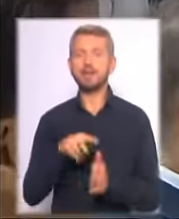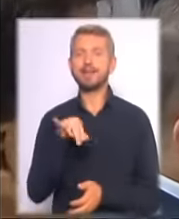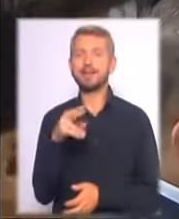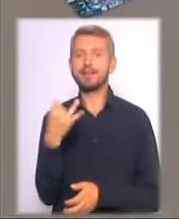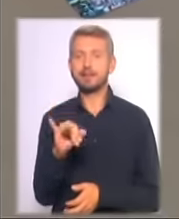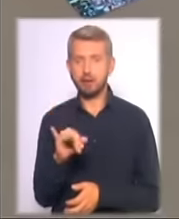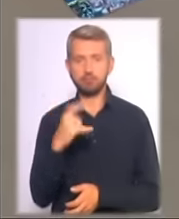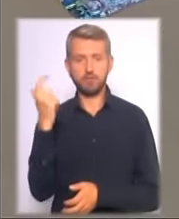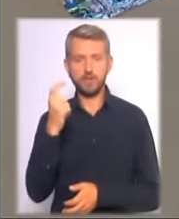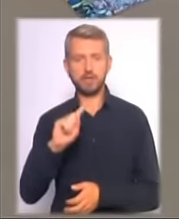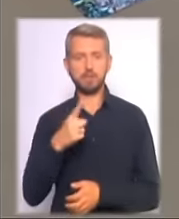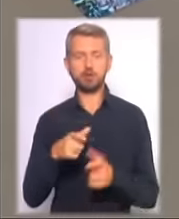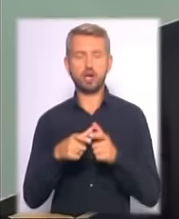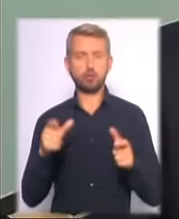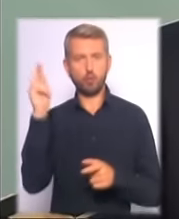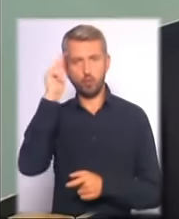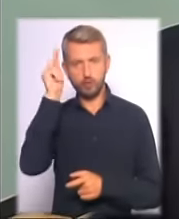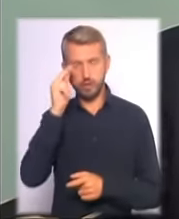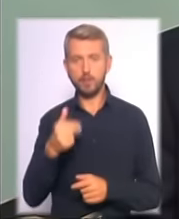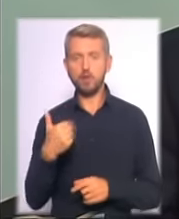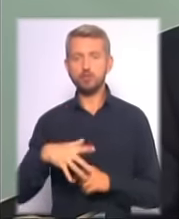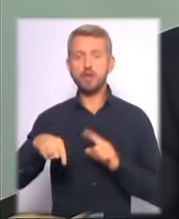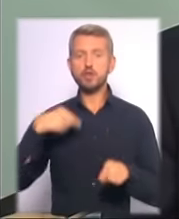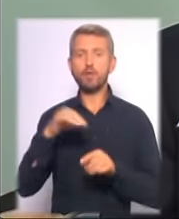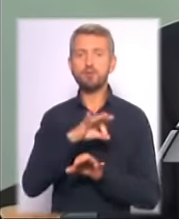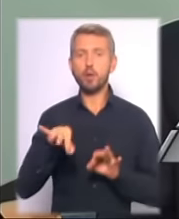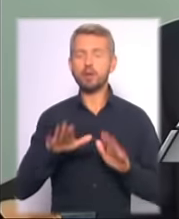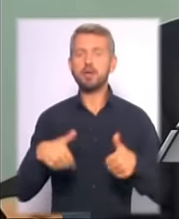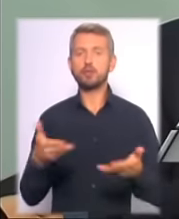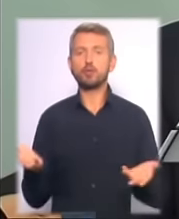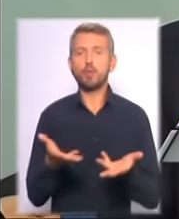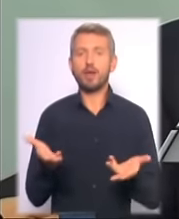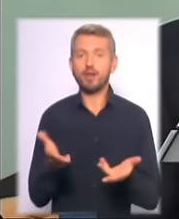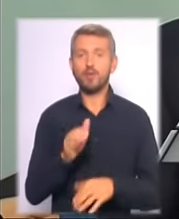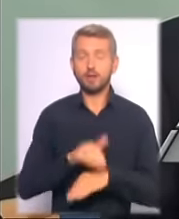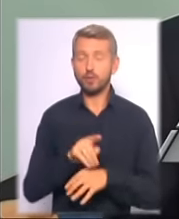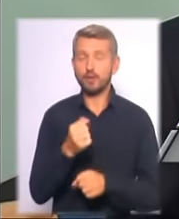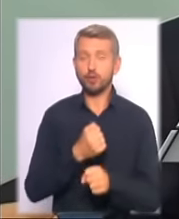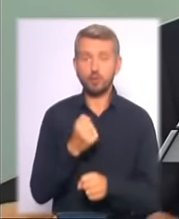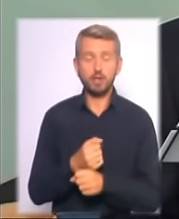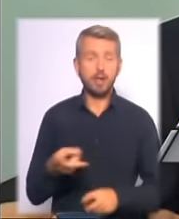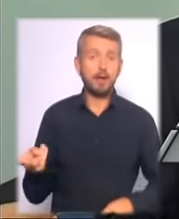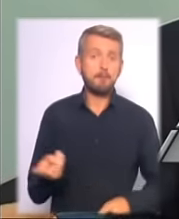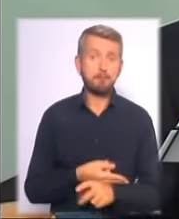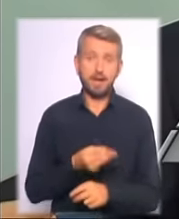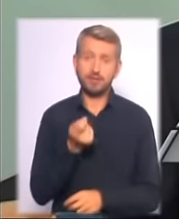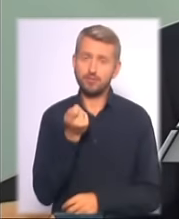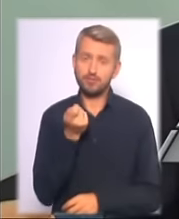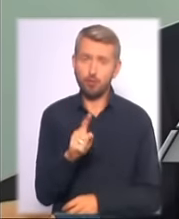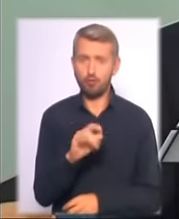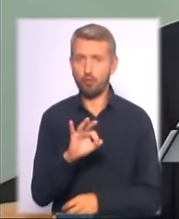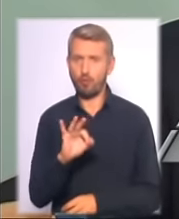власниками перших карток учня. Ми вже черговий проєкт презентуємо, який фактично розроблений без жодної копійки бюджетної.